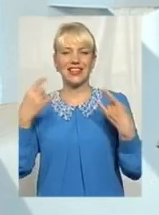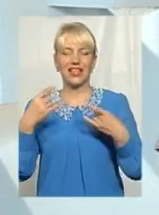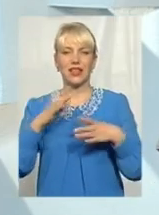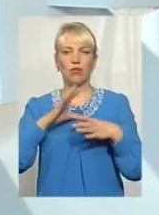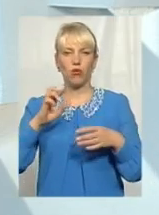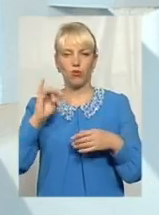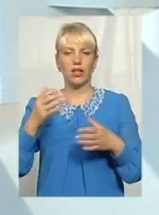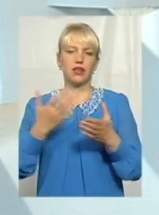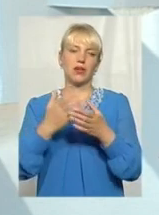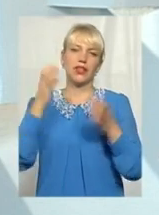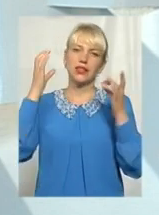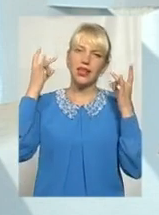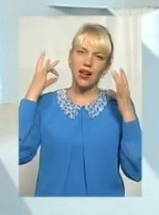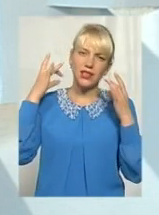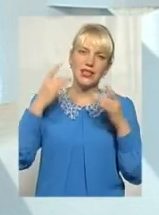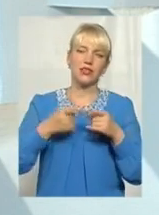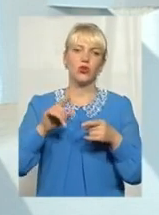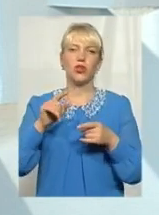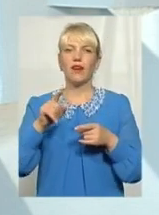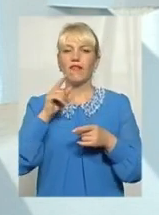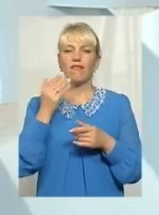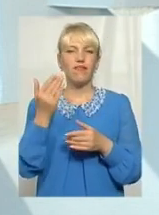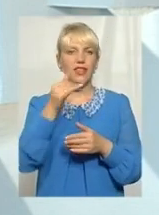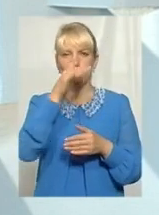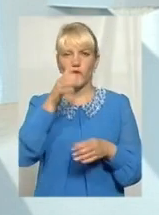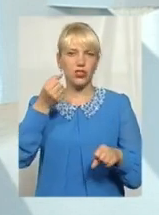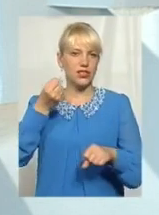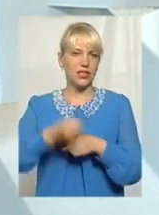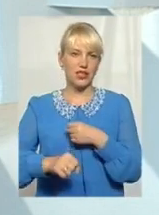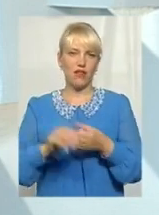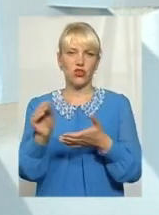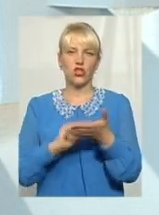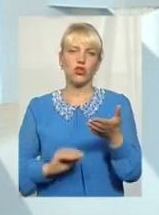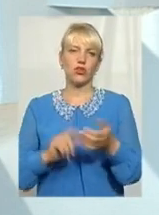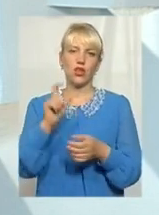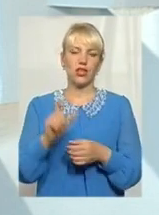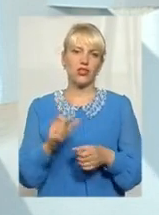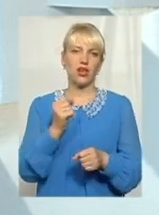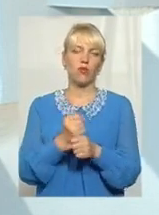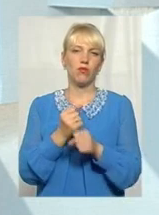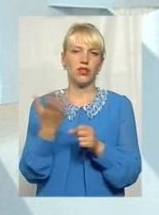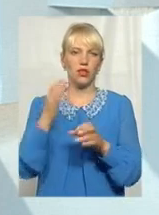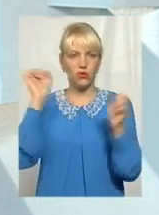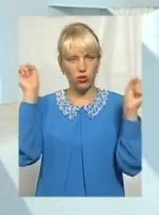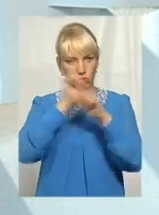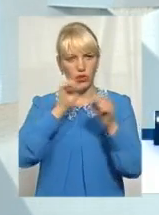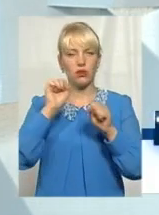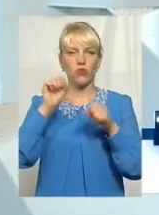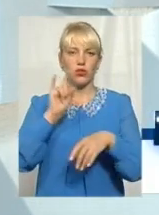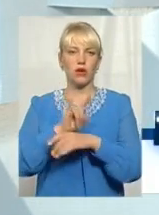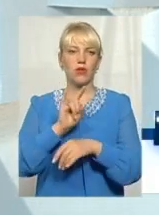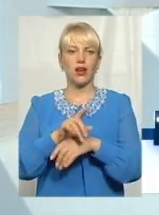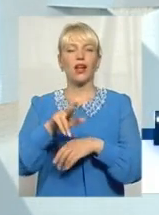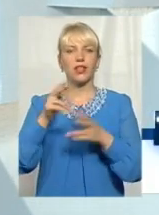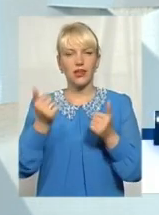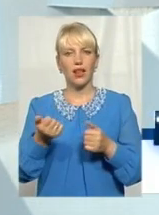радіостанцію, чи газети, він апріорі не може заставити журналіста робити дурницю. Можна брехати, так. Але,